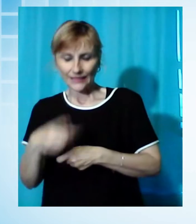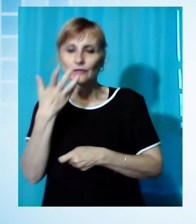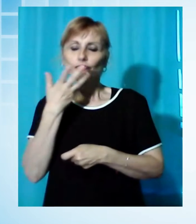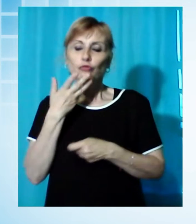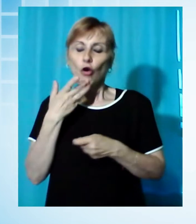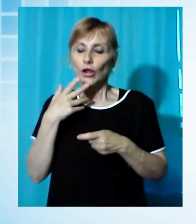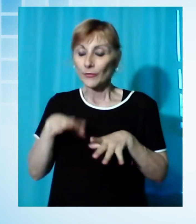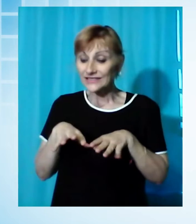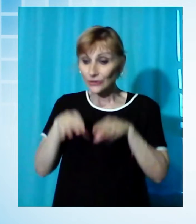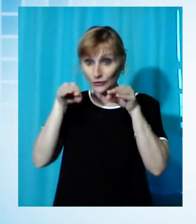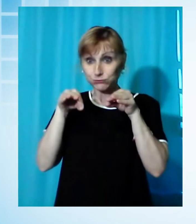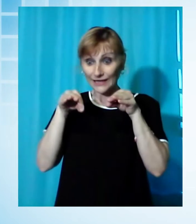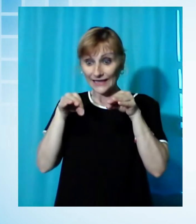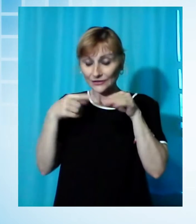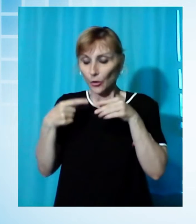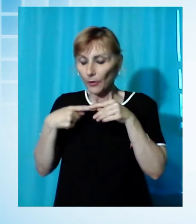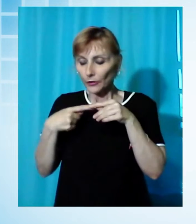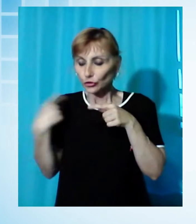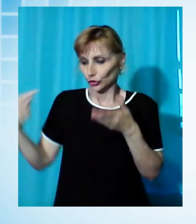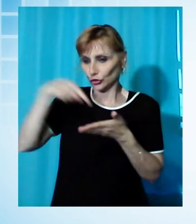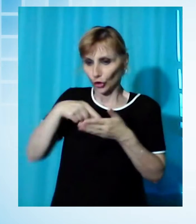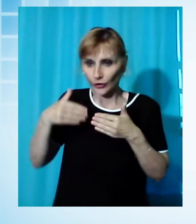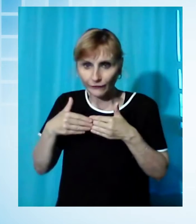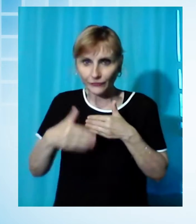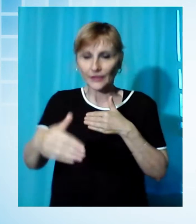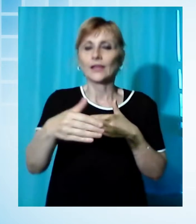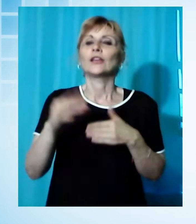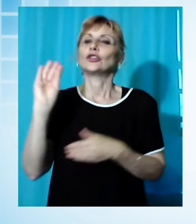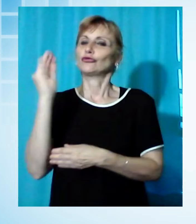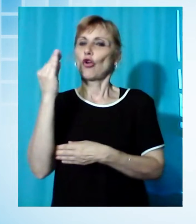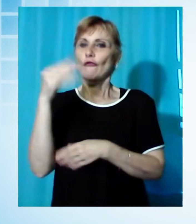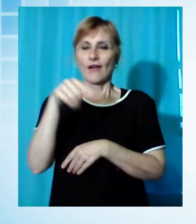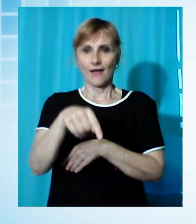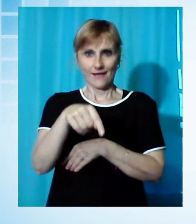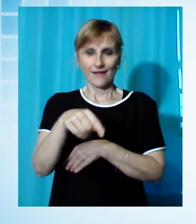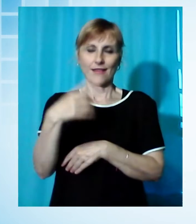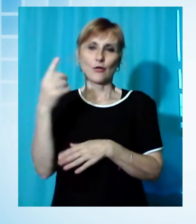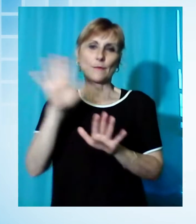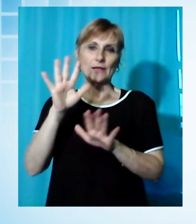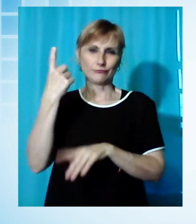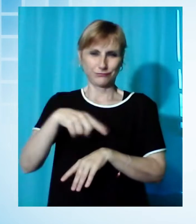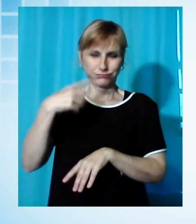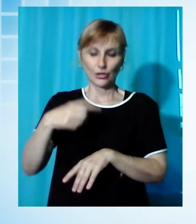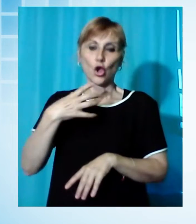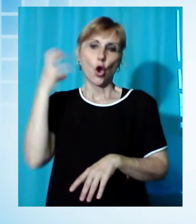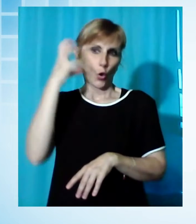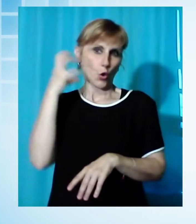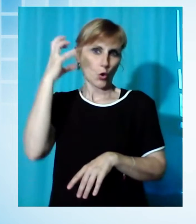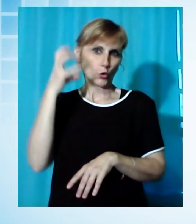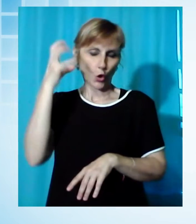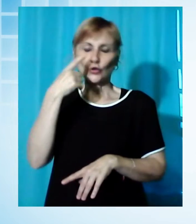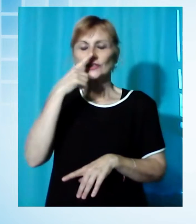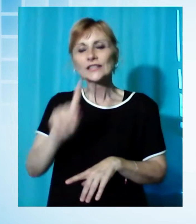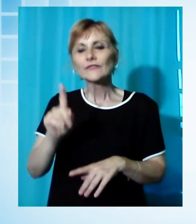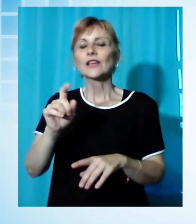si è fermato. Il primo commento da parte del giovane coach è stato di gratitudine e di orgoglio per questo attestato di stima e fiducia